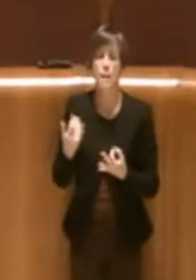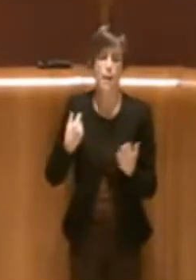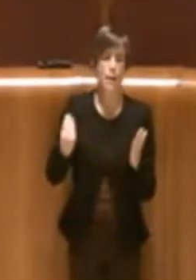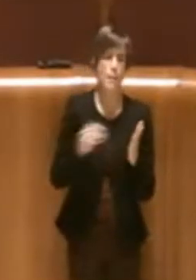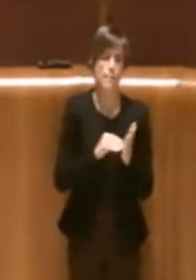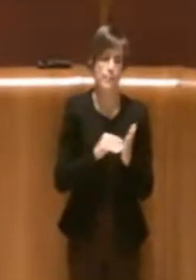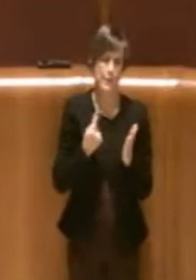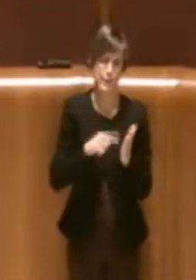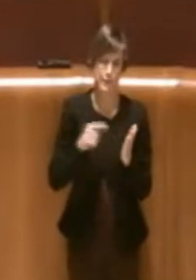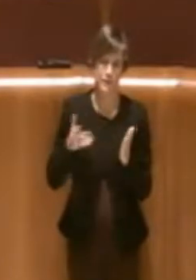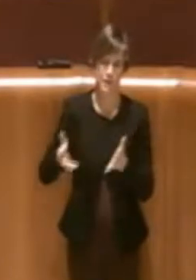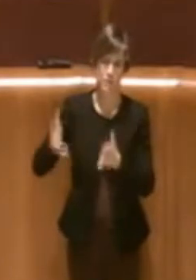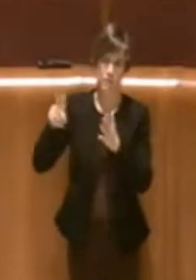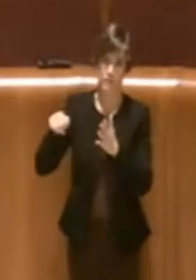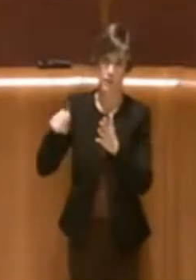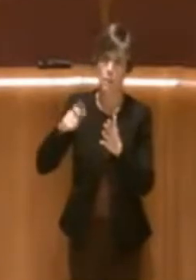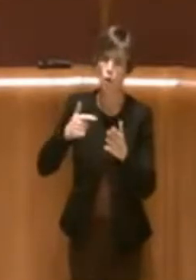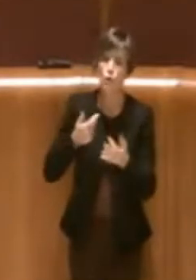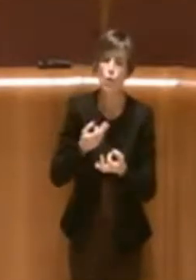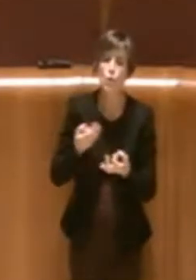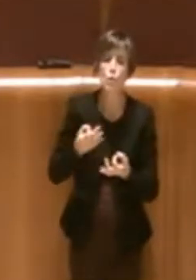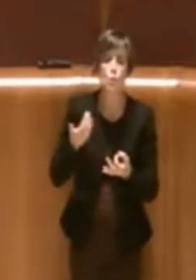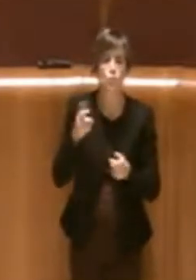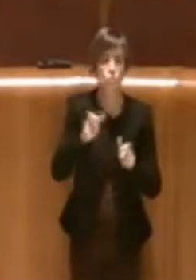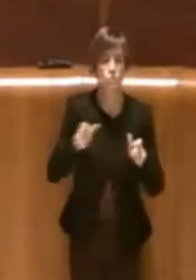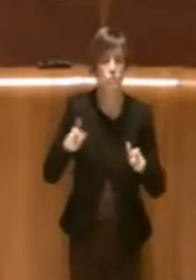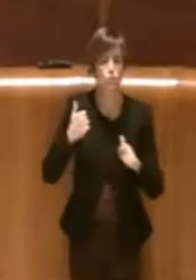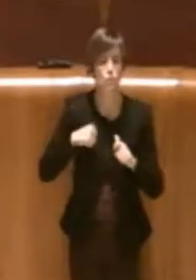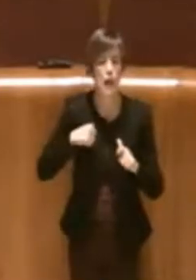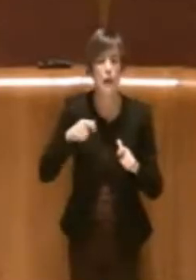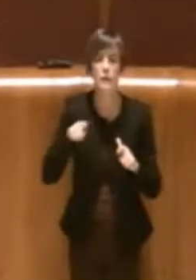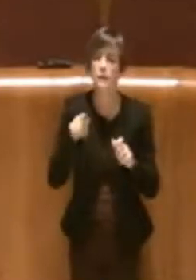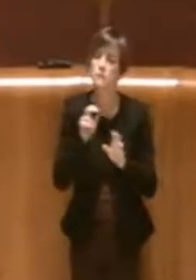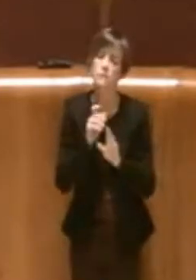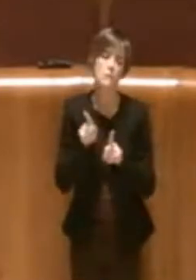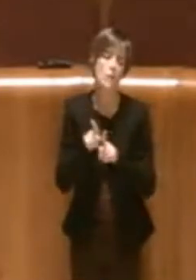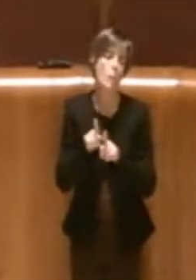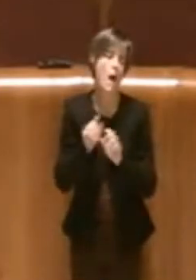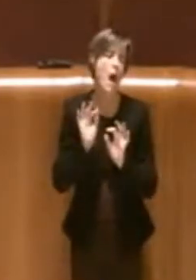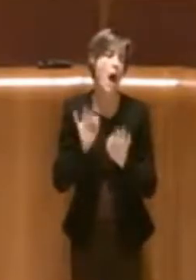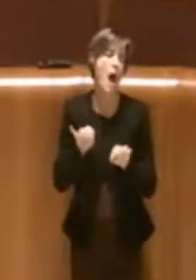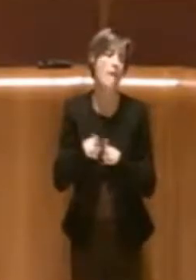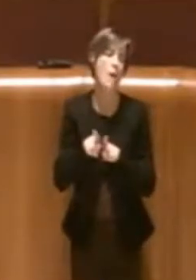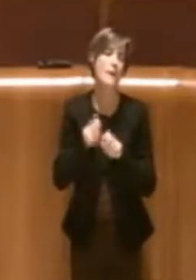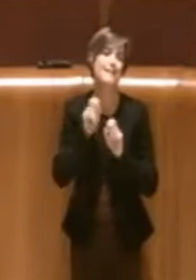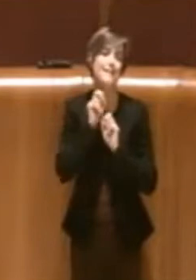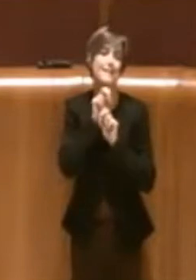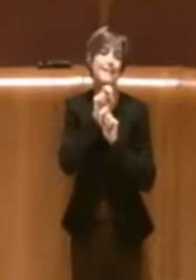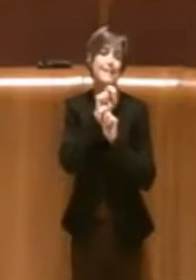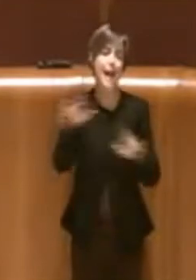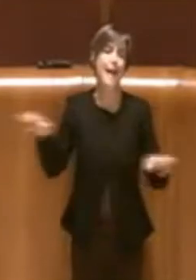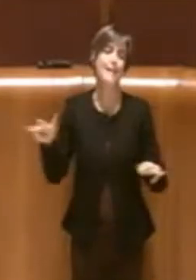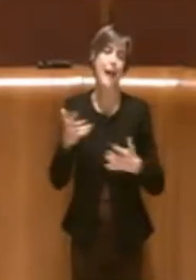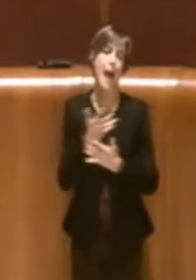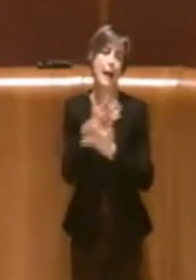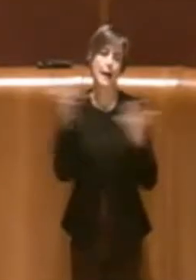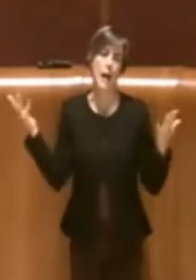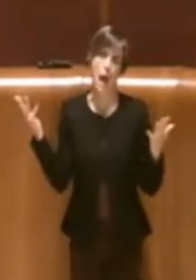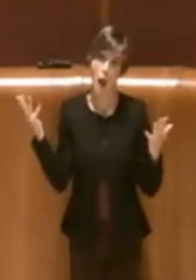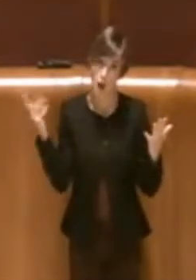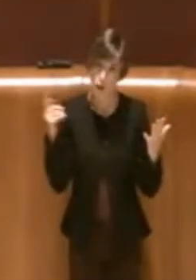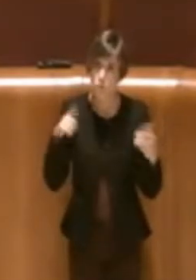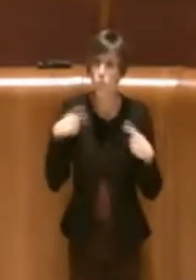cittadini ricevano un segnale immediato. Noi con questo non vogliamo cancellare quello che è